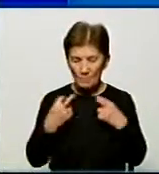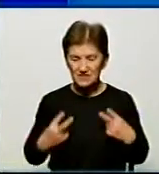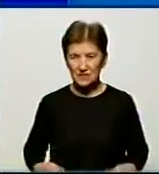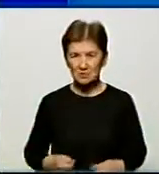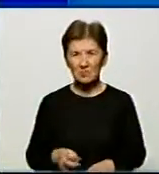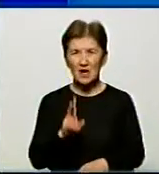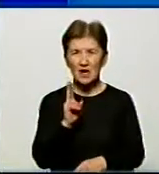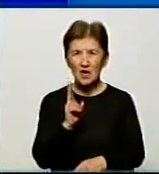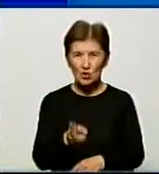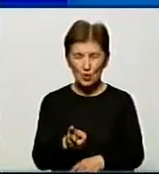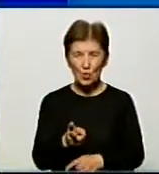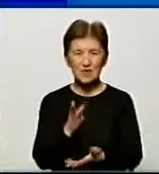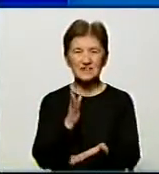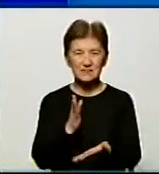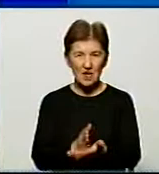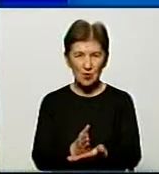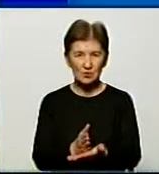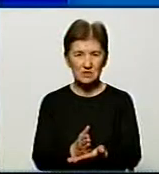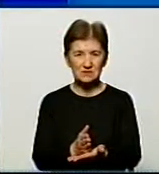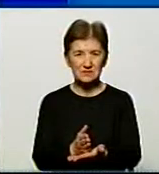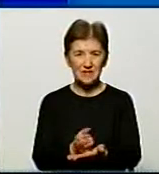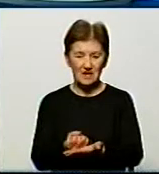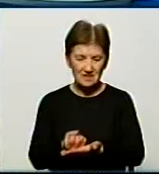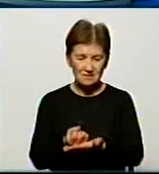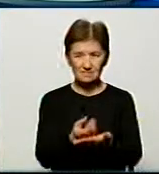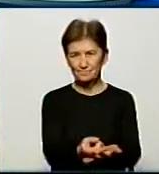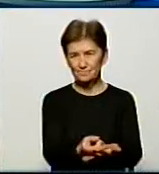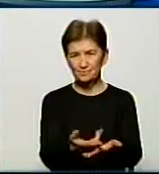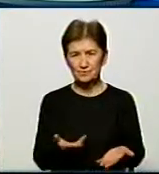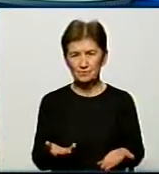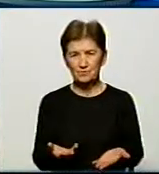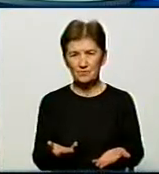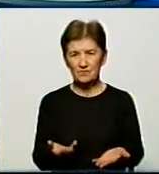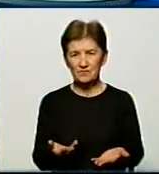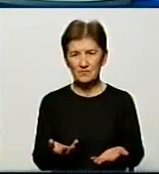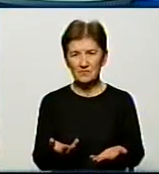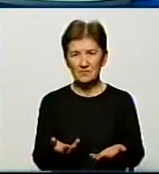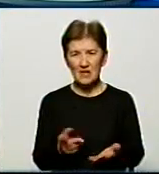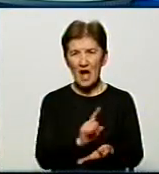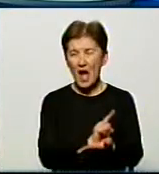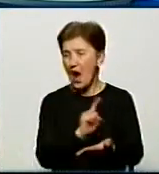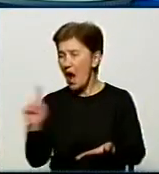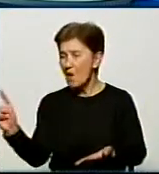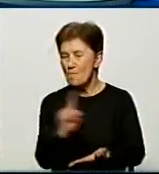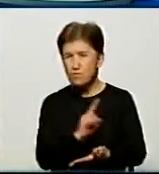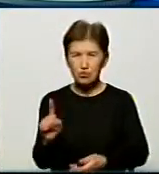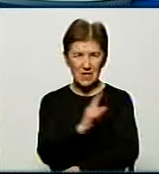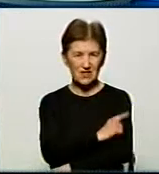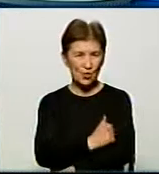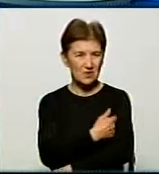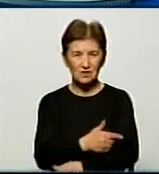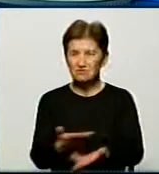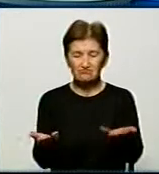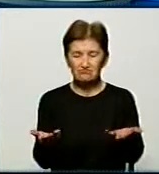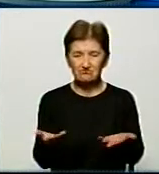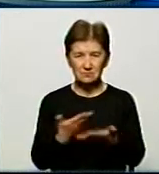знаходиться в стаціонарному відділенні. Амбулаторно майже такі... Я хотів вас запитати, чи